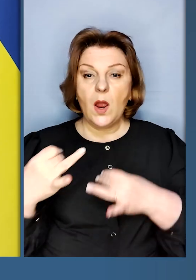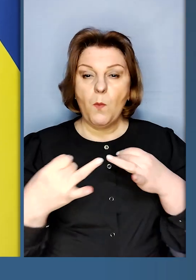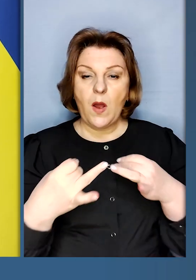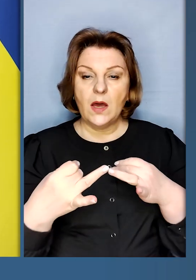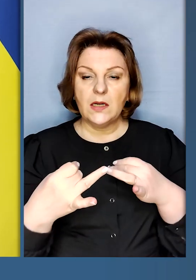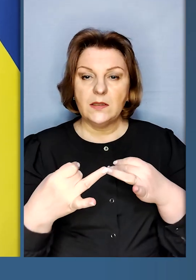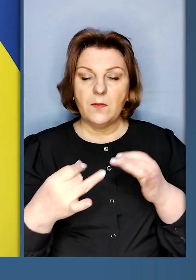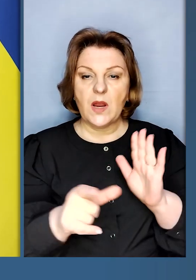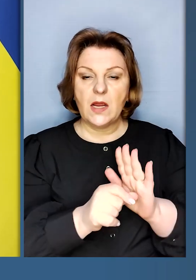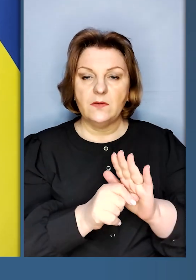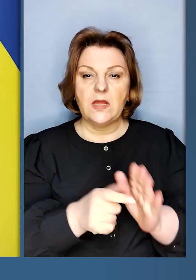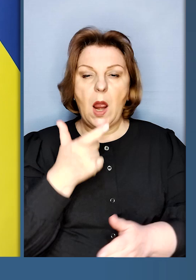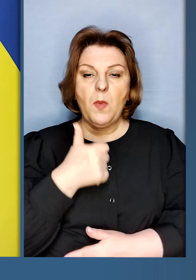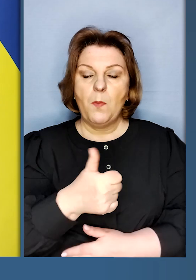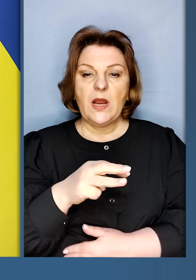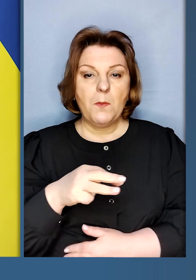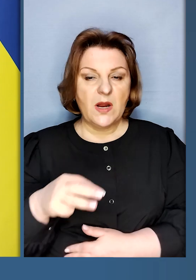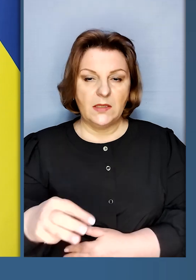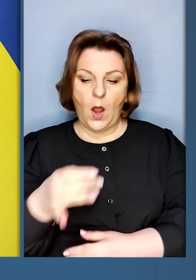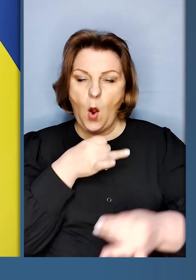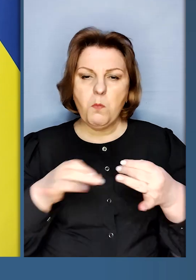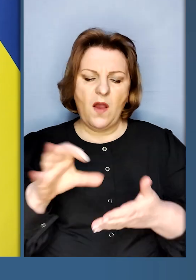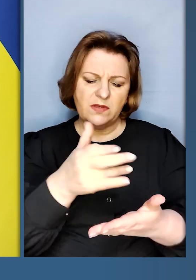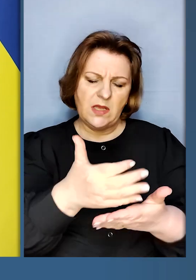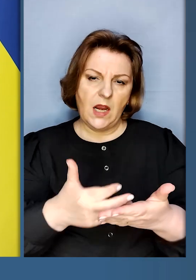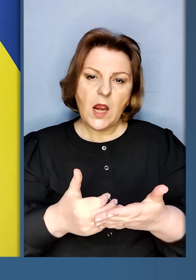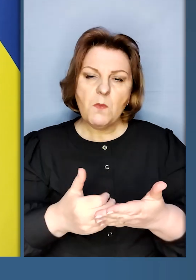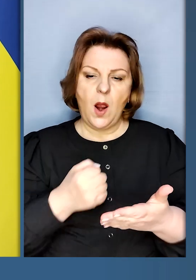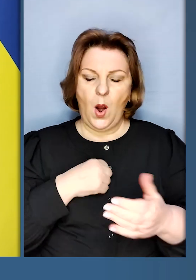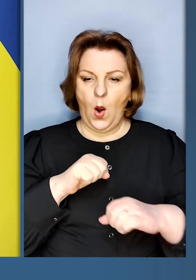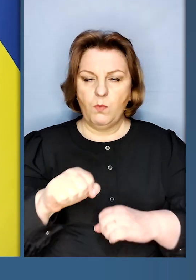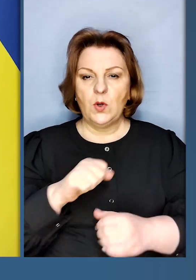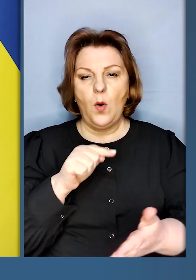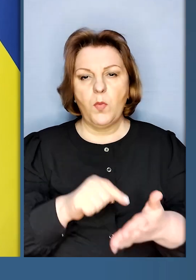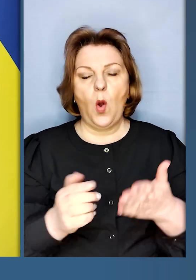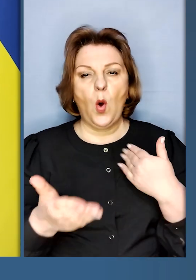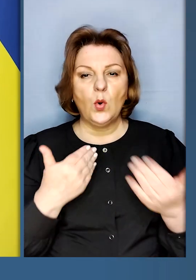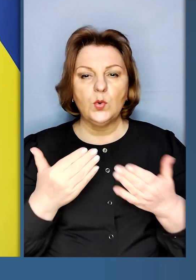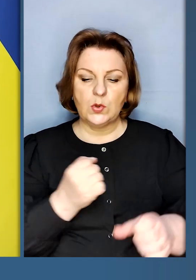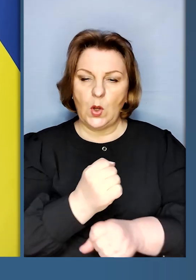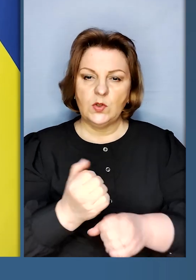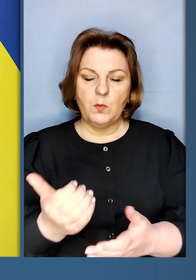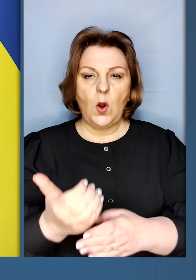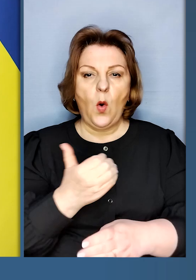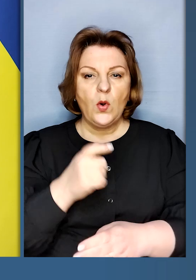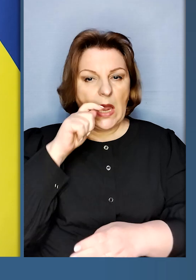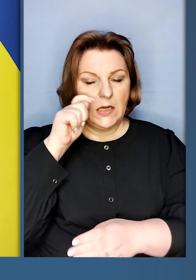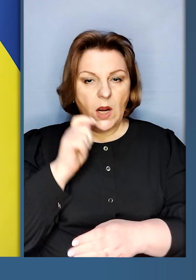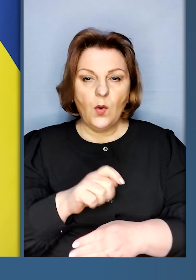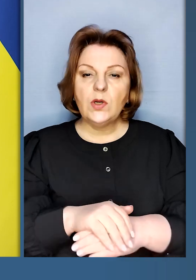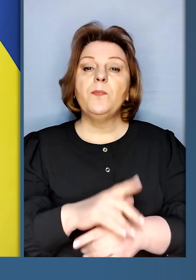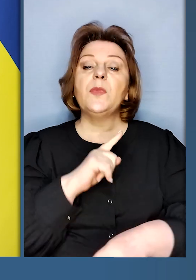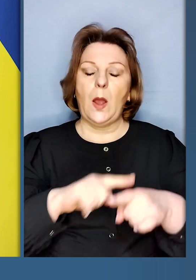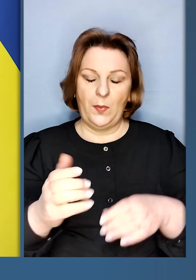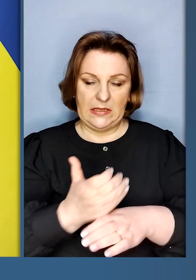перемовин з паном прем'єр-міністром ми обговорили увесь спектр оборонних питань. Це стосується і зброї для України, і